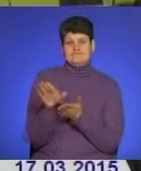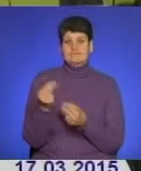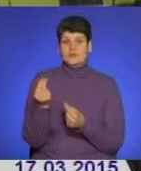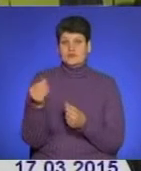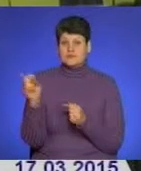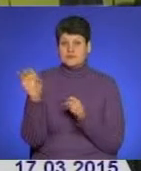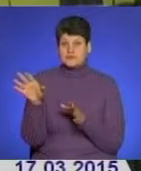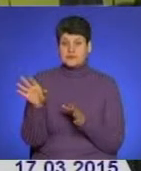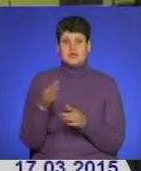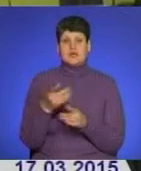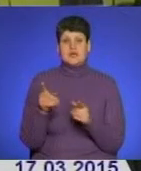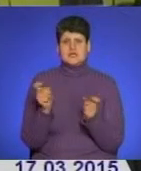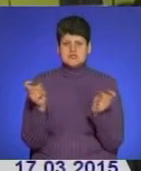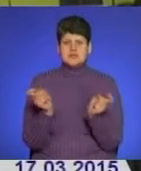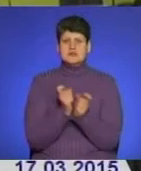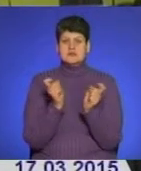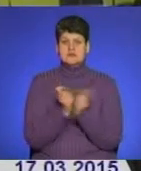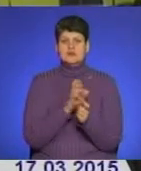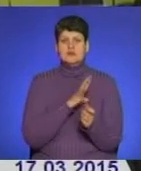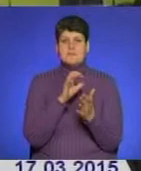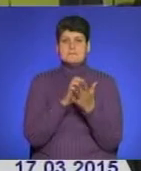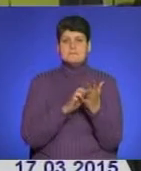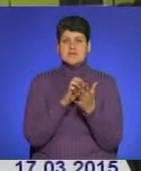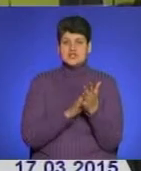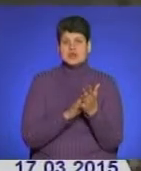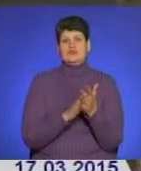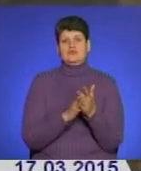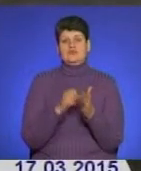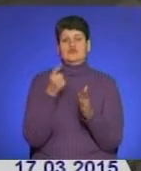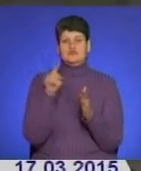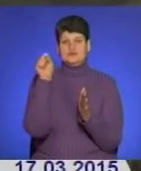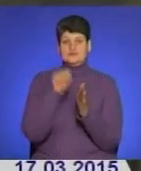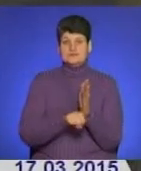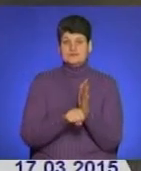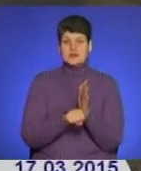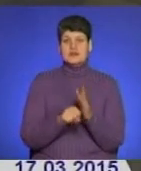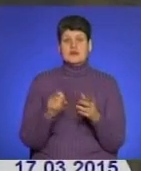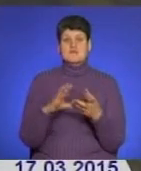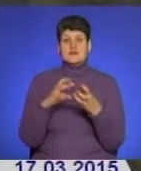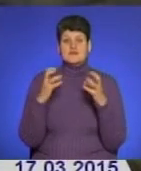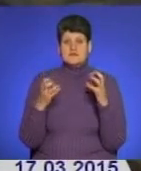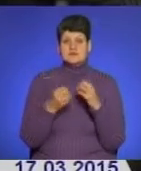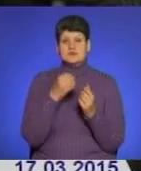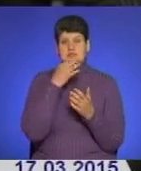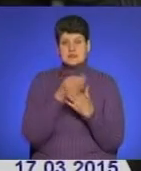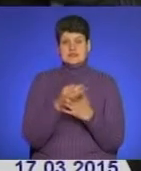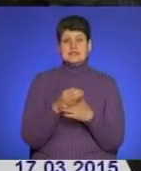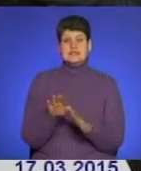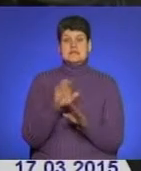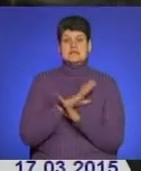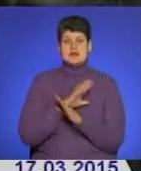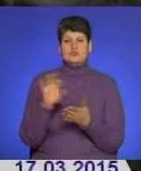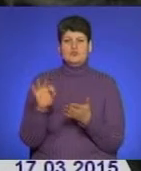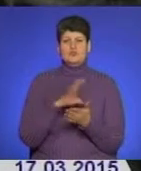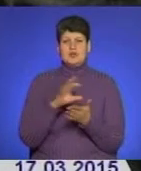ця сварка, мабуть, послужила основною причиною для скоєння цього вбивства. Відповідно до висновків суд медекспертизи, смерть потерпілої була